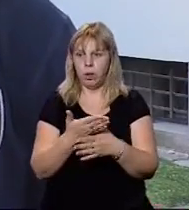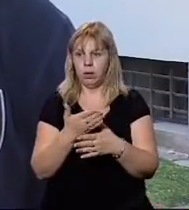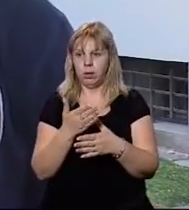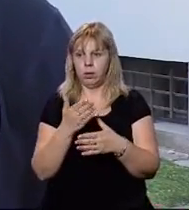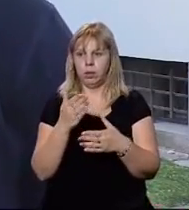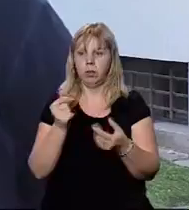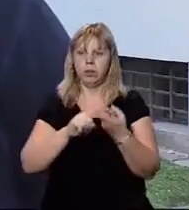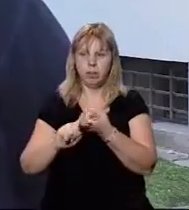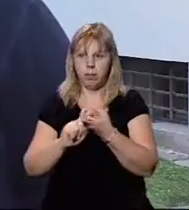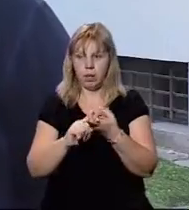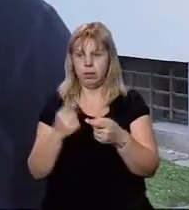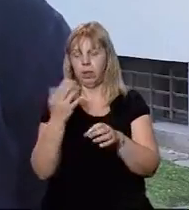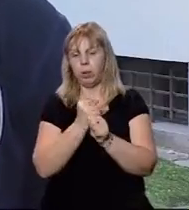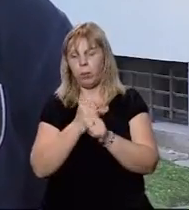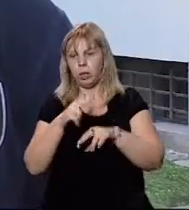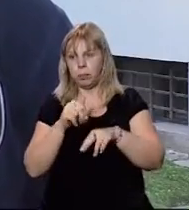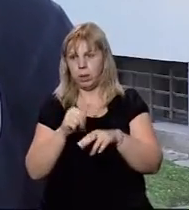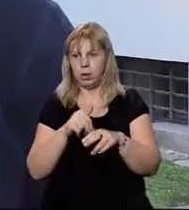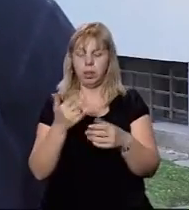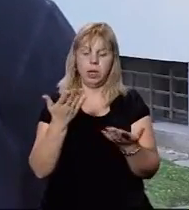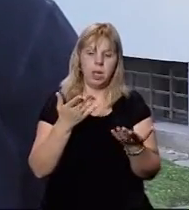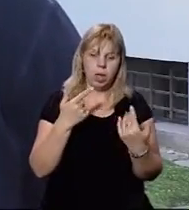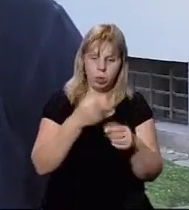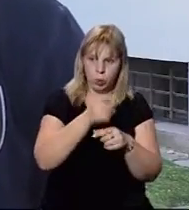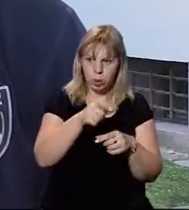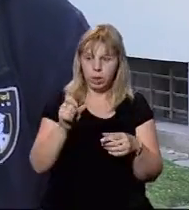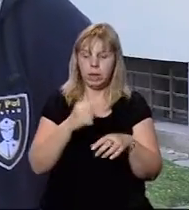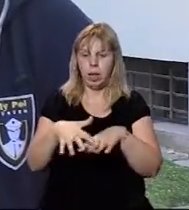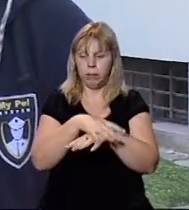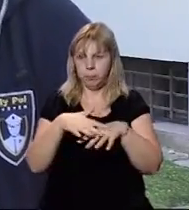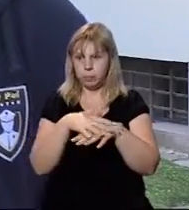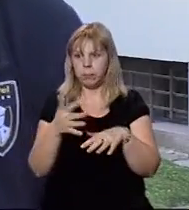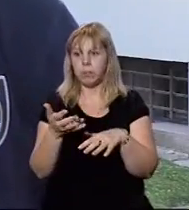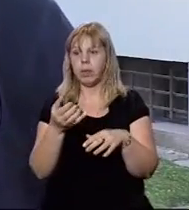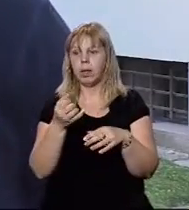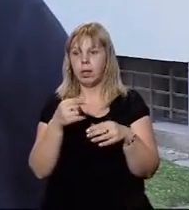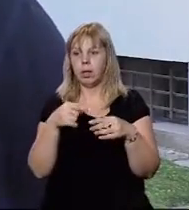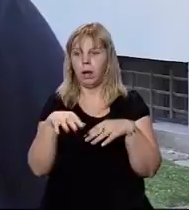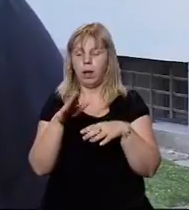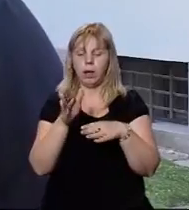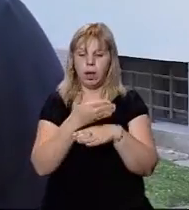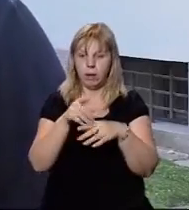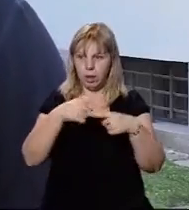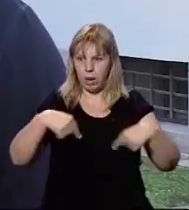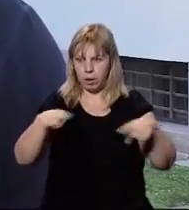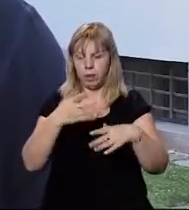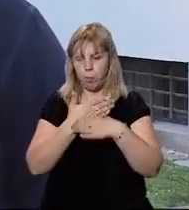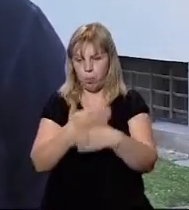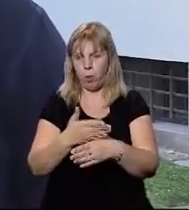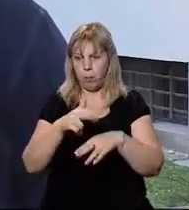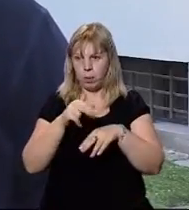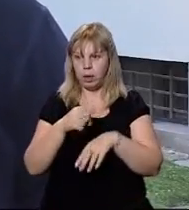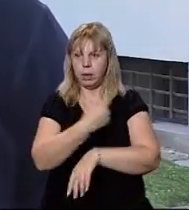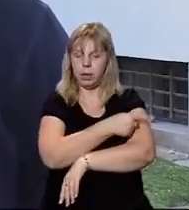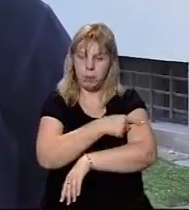комунікації, оцінка роботи поліції, повідомлення екстрені для громадян, карти відділення, допомоги поліції та